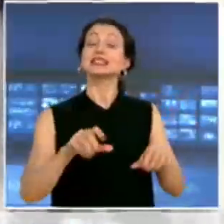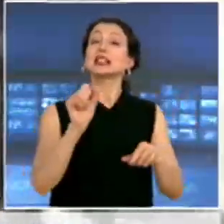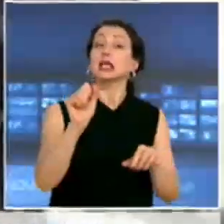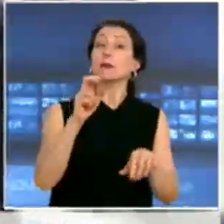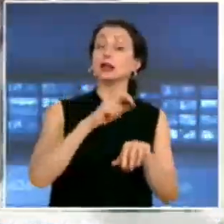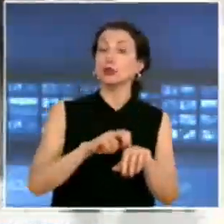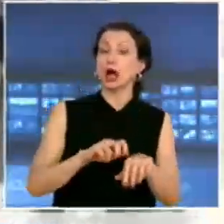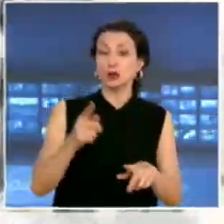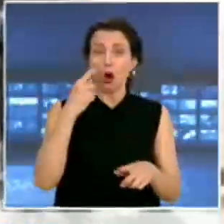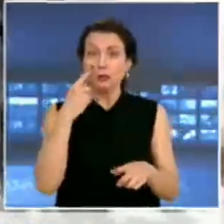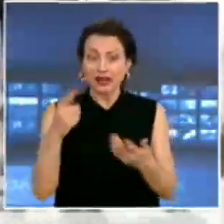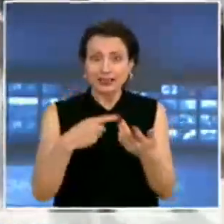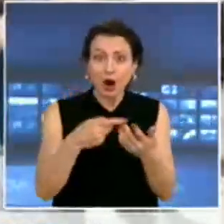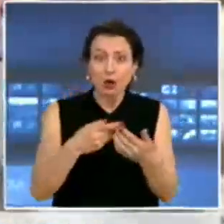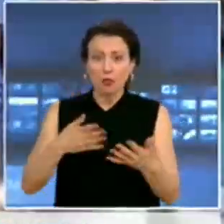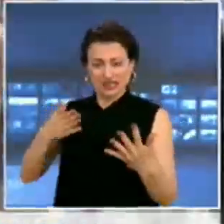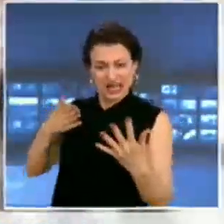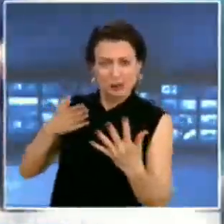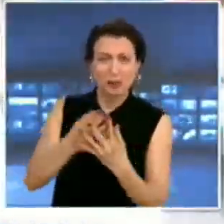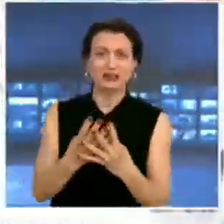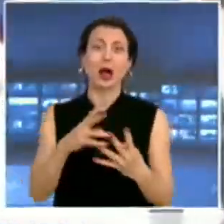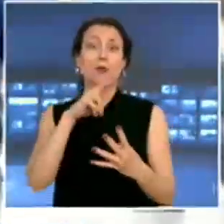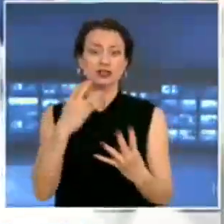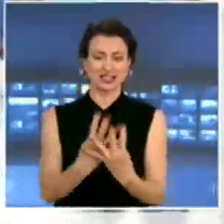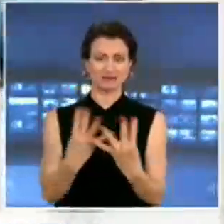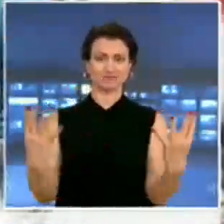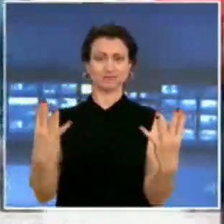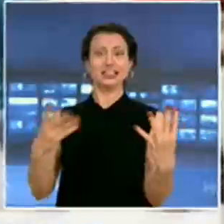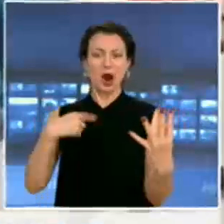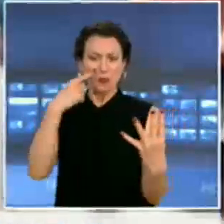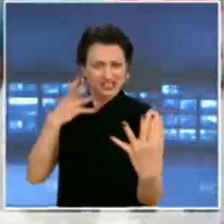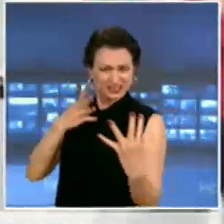опитаха на няколко пъти да пробият кордона на жандармерия и полиция.